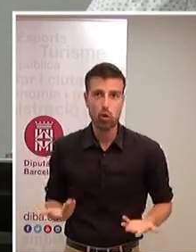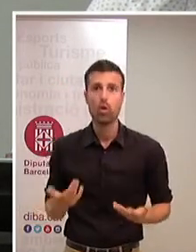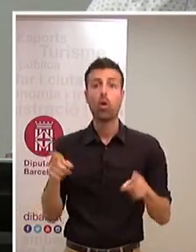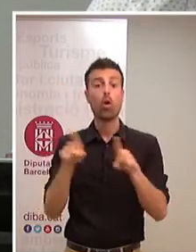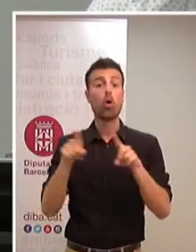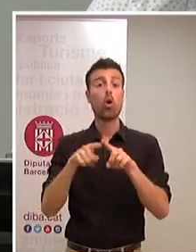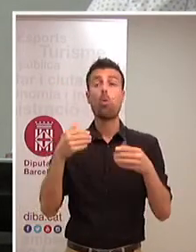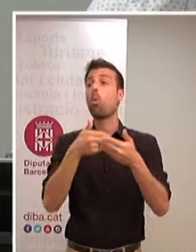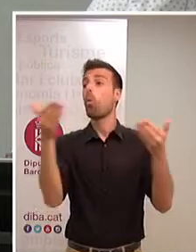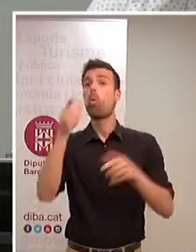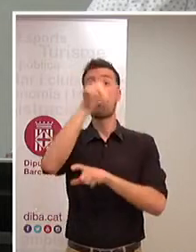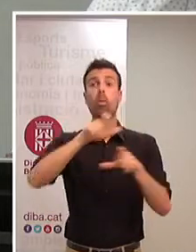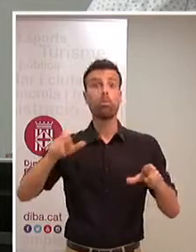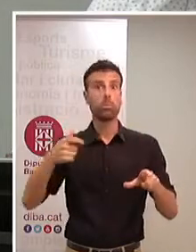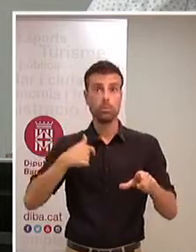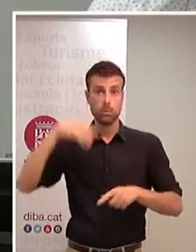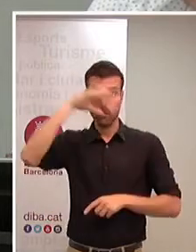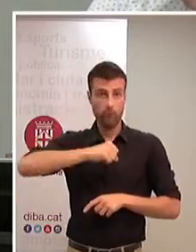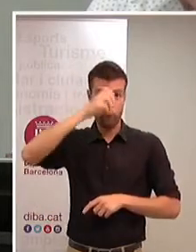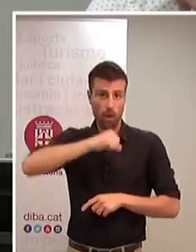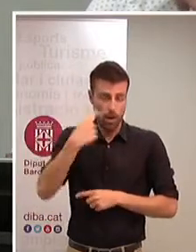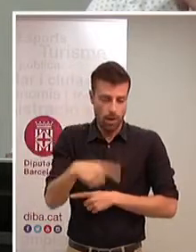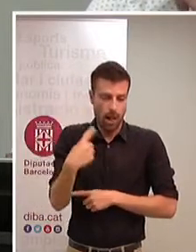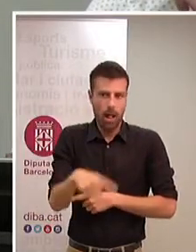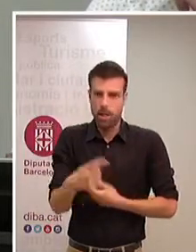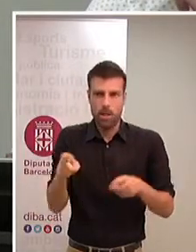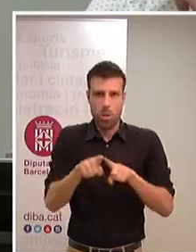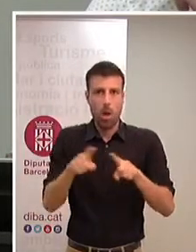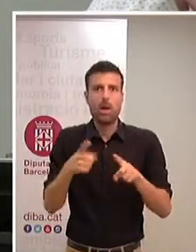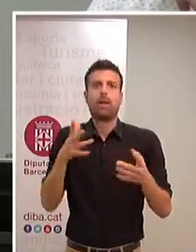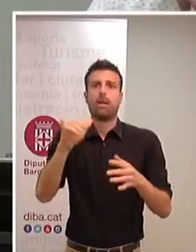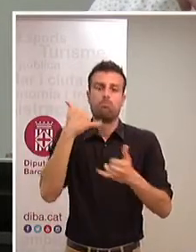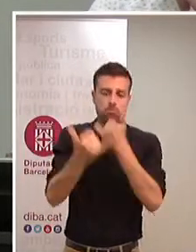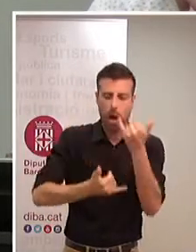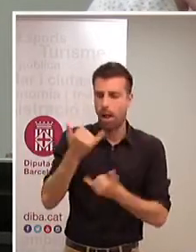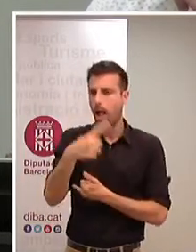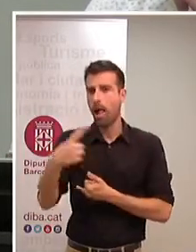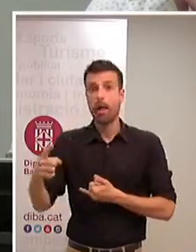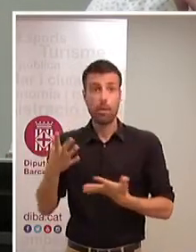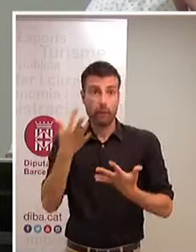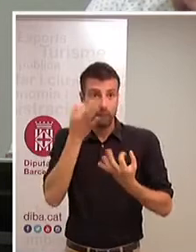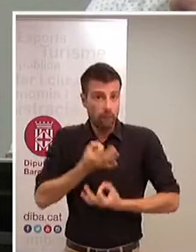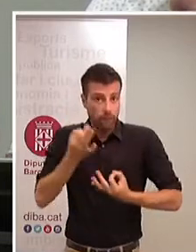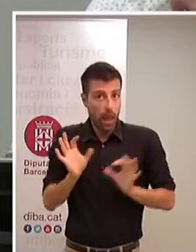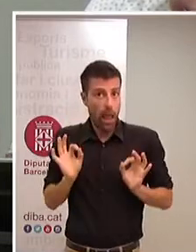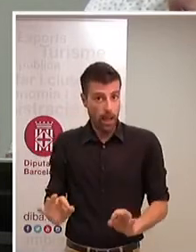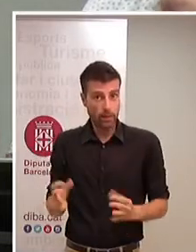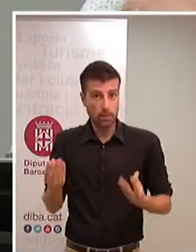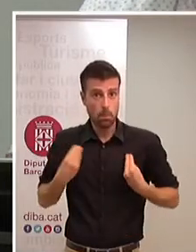totes les persones tinc moltíssims errors i defectes però hem de ser realistes. La vida